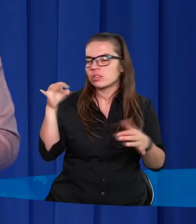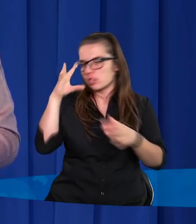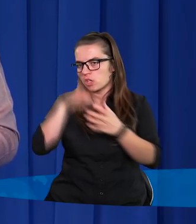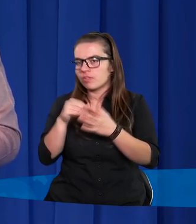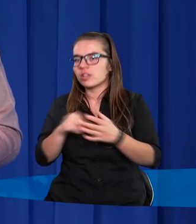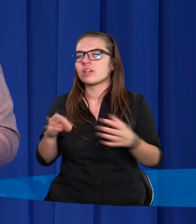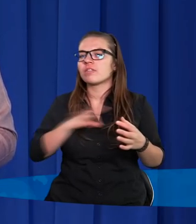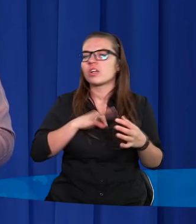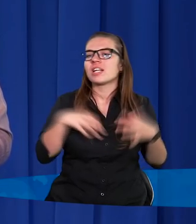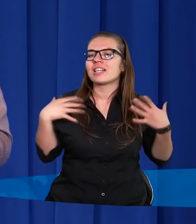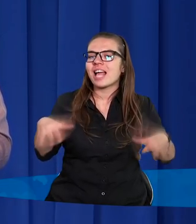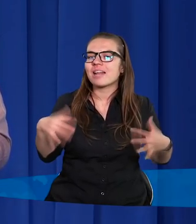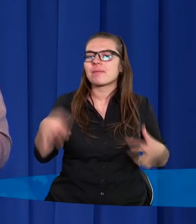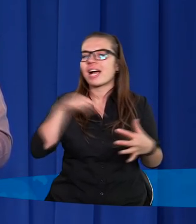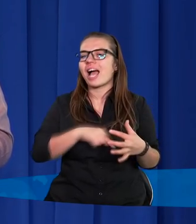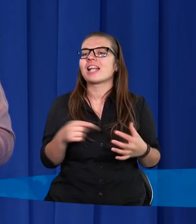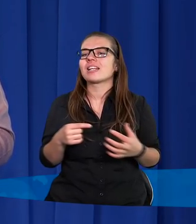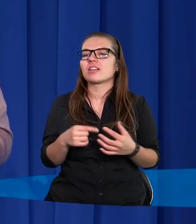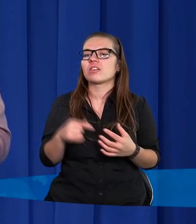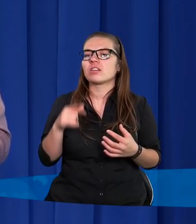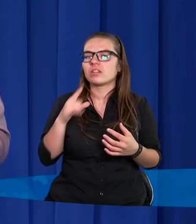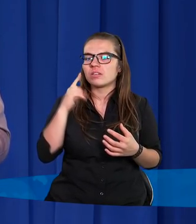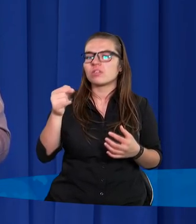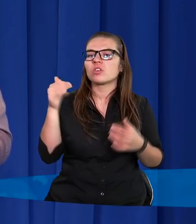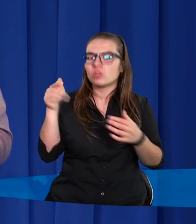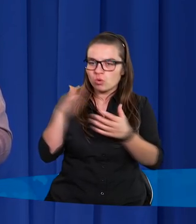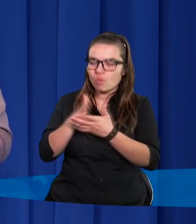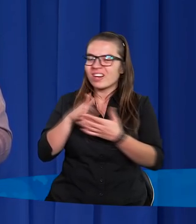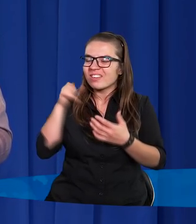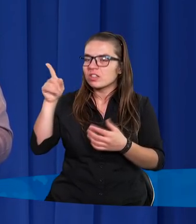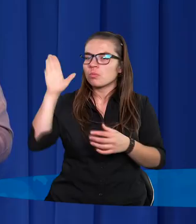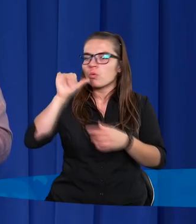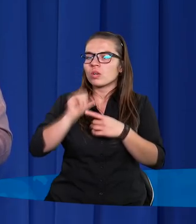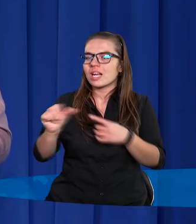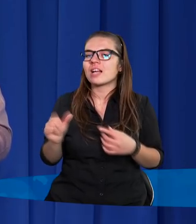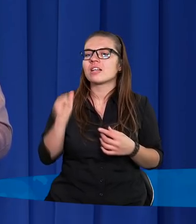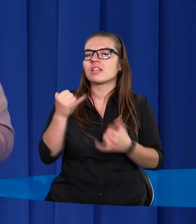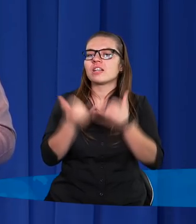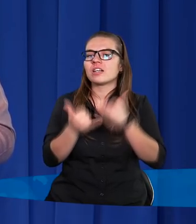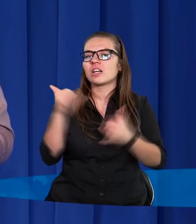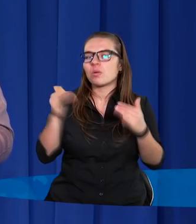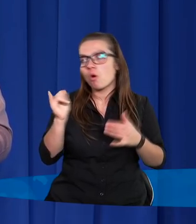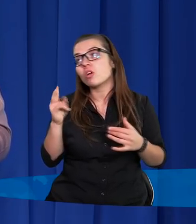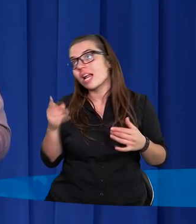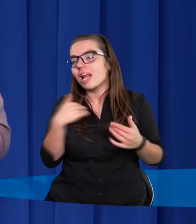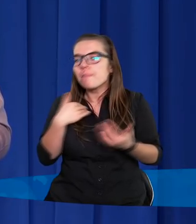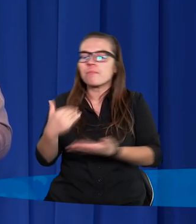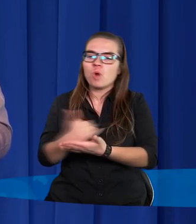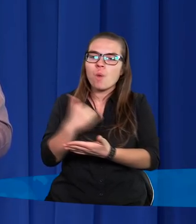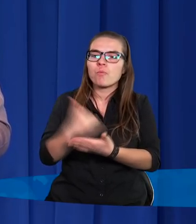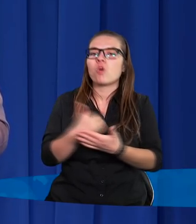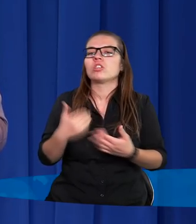mojego życia, kiedy w desperacji jednak gotów byłem uwierzyć, że ten Pan Bóg jest. Jest i może mi jednak pomoże.